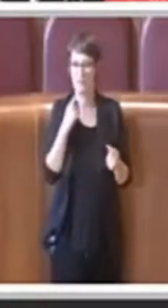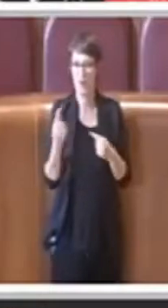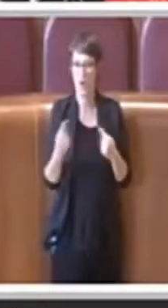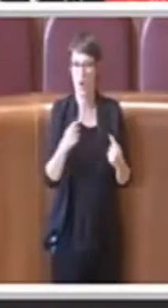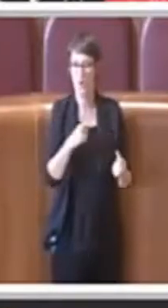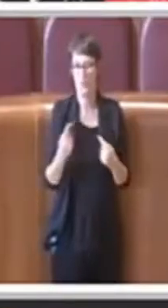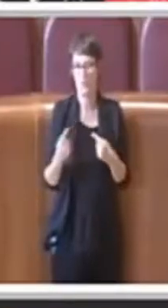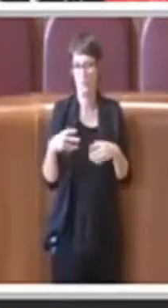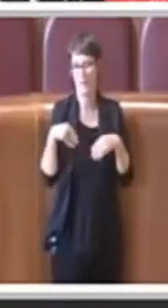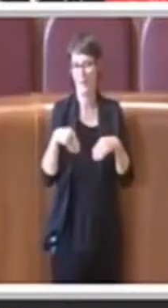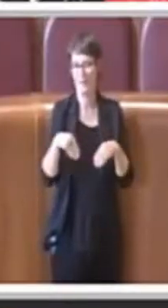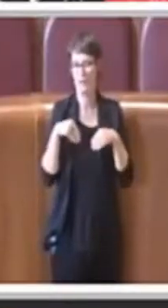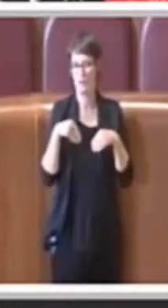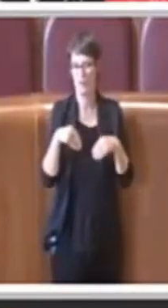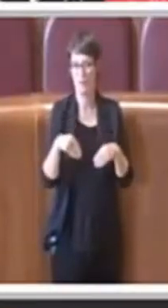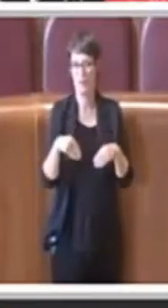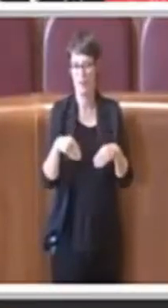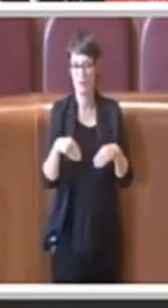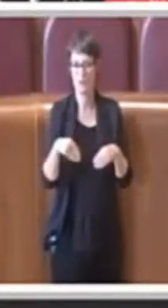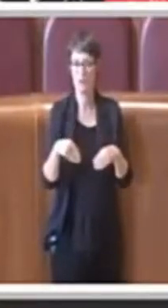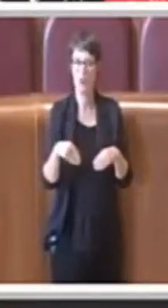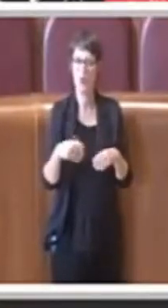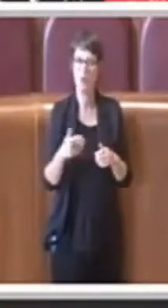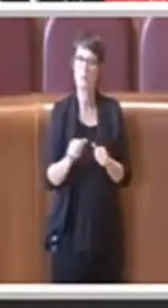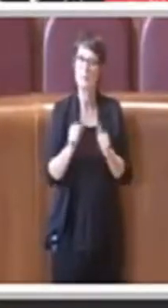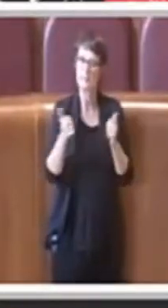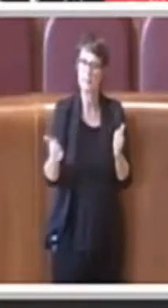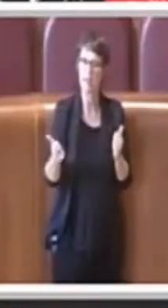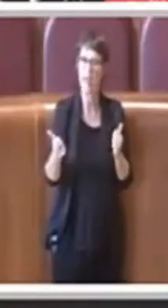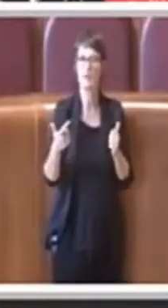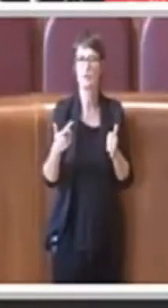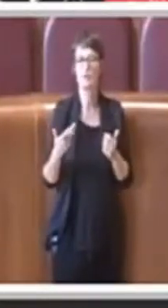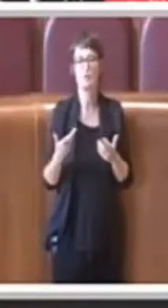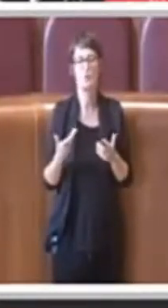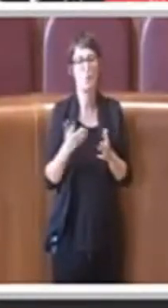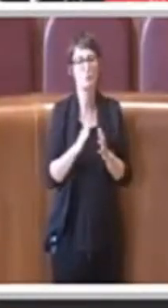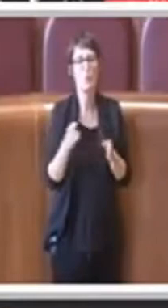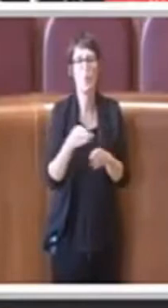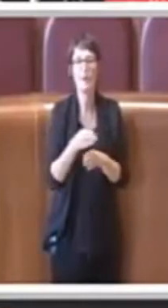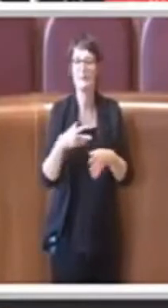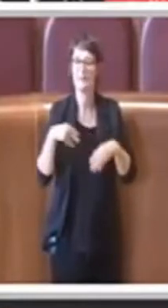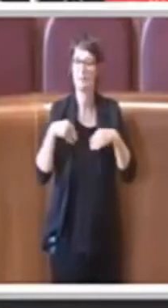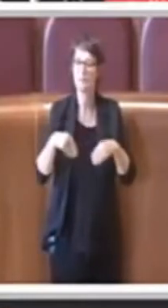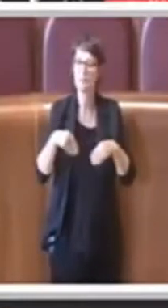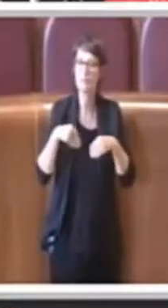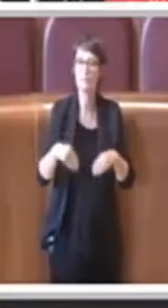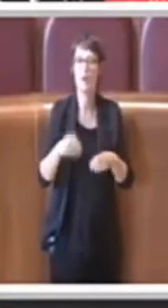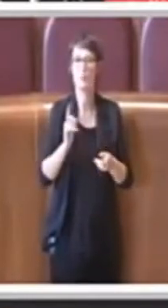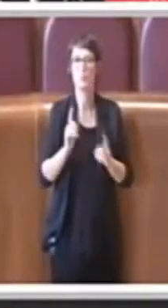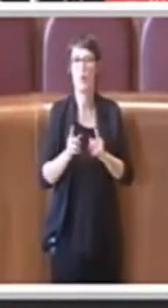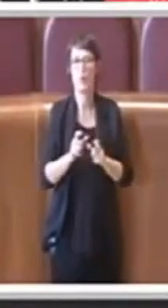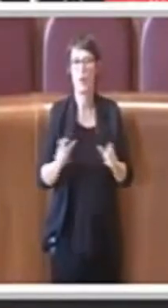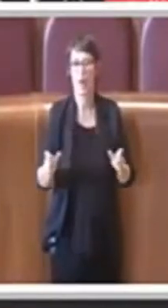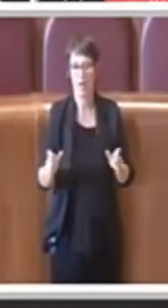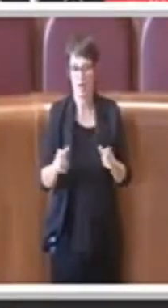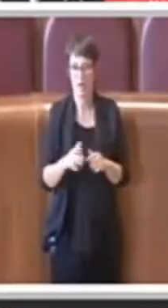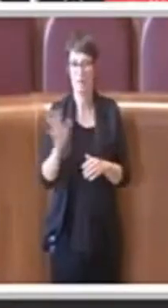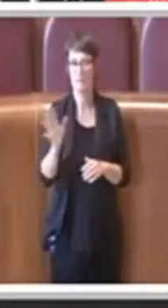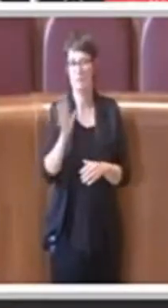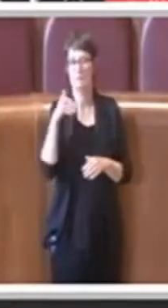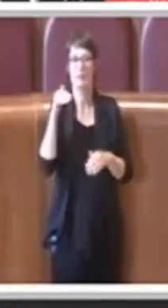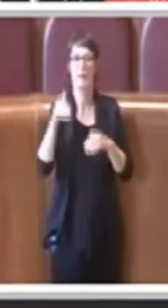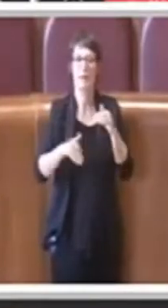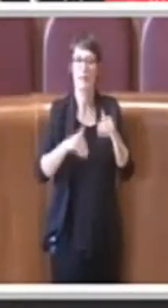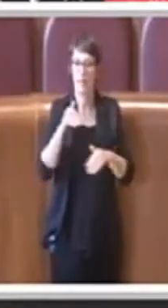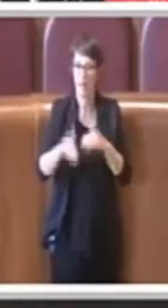dagli strumenti di partecipazione a iniziativa popolare, come le proposte di libera e iniziativa popolare, edizione referendum, o il biancio